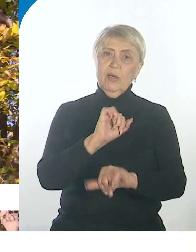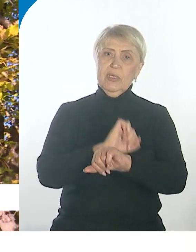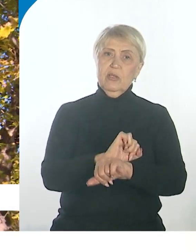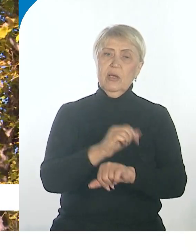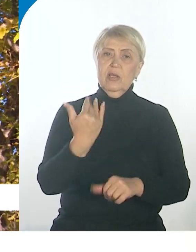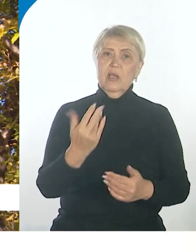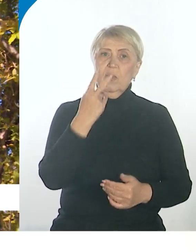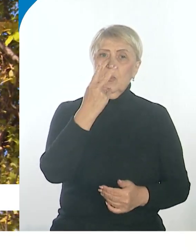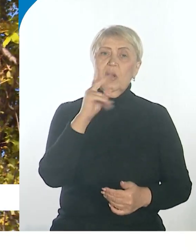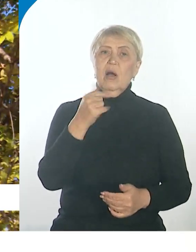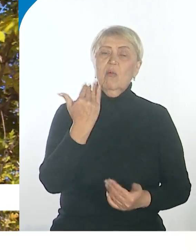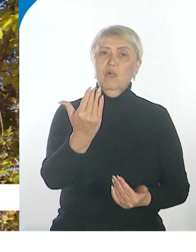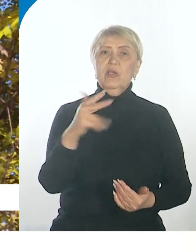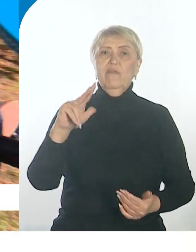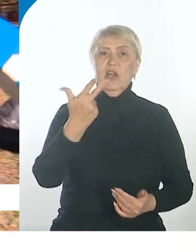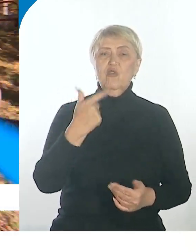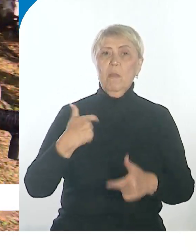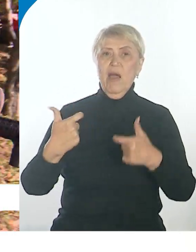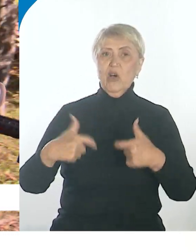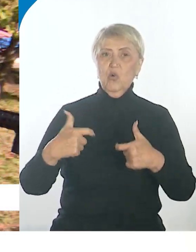втроем его будут эвакуировать. Давайте.